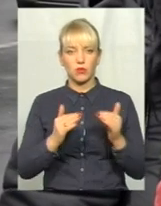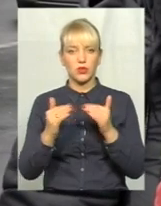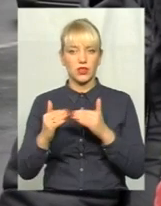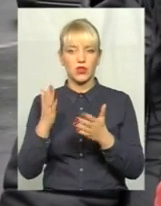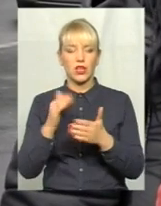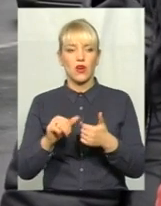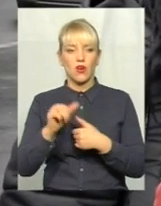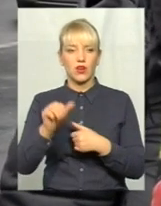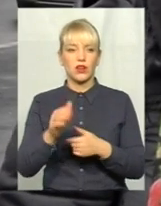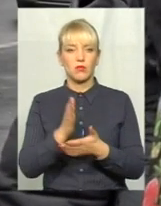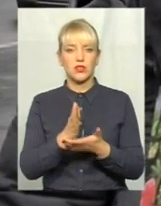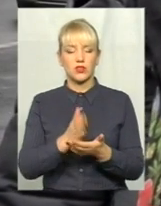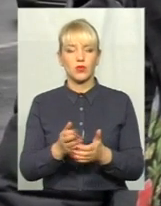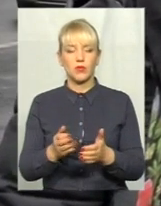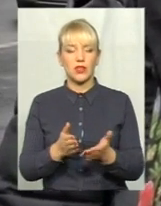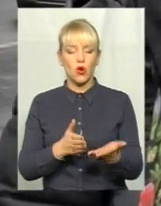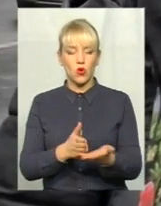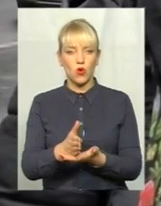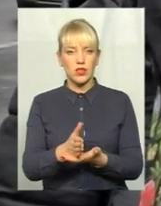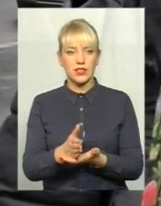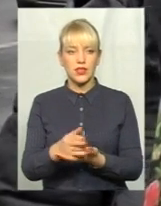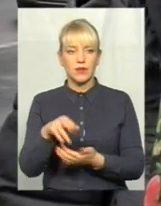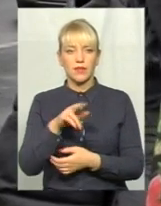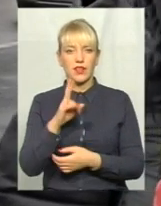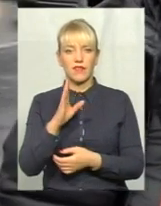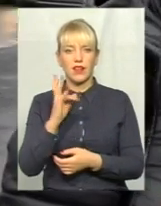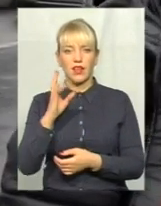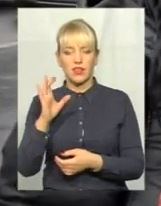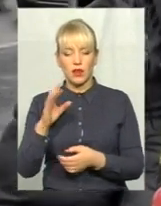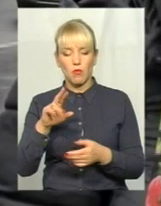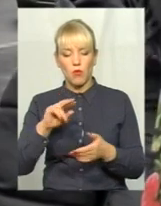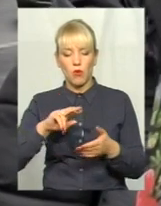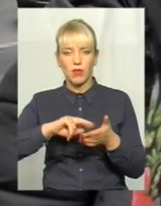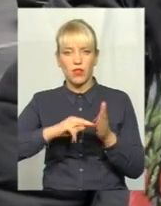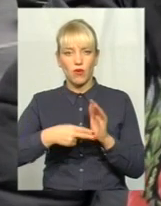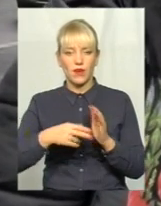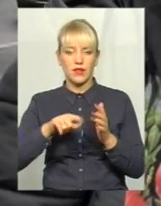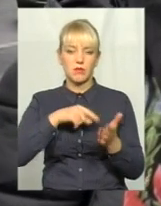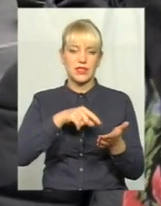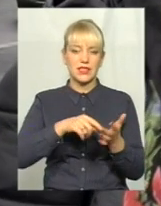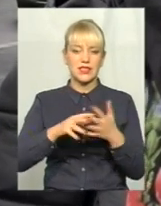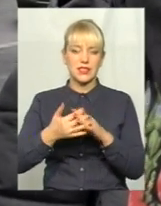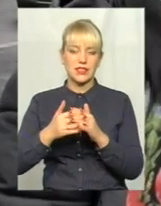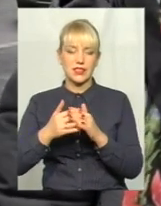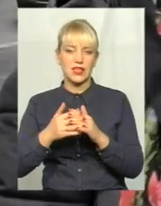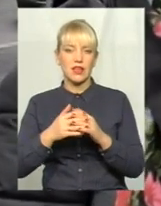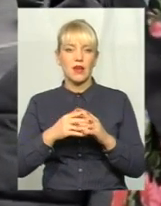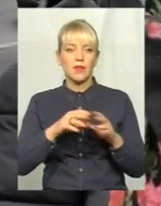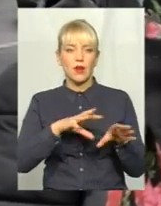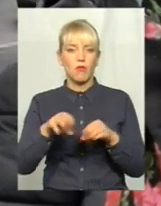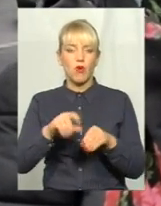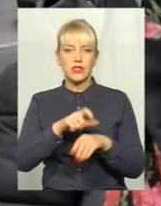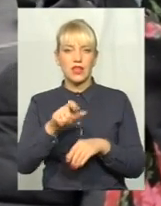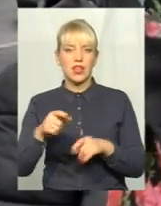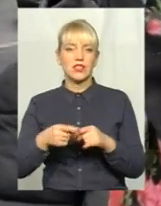існує цілий розділ в ДБНах по плануванню міських і сільських поселень, вони зазнали змін.